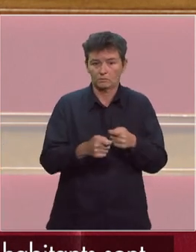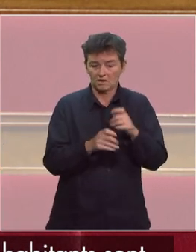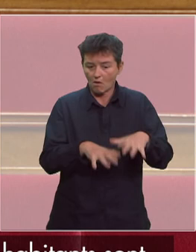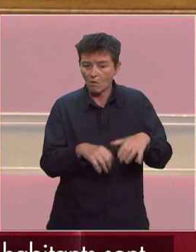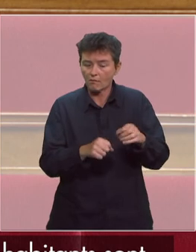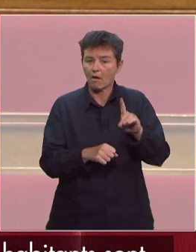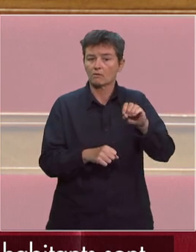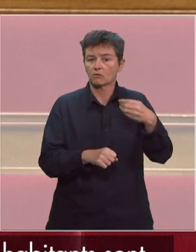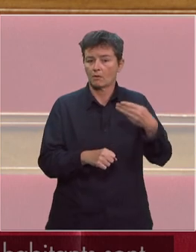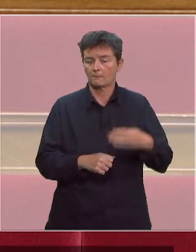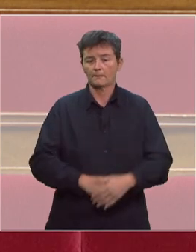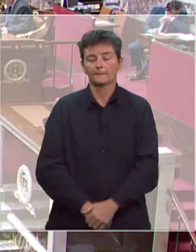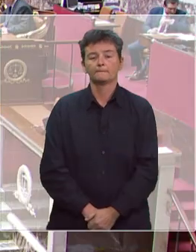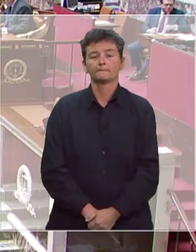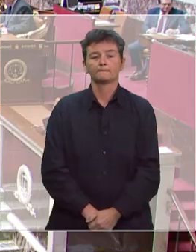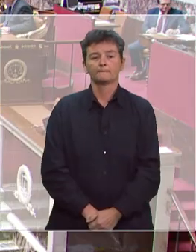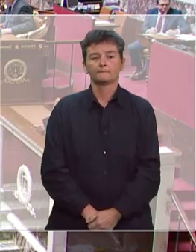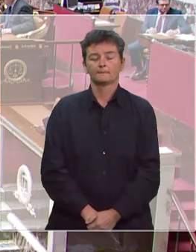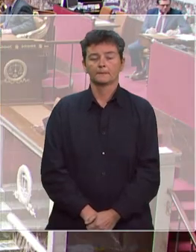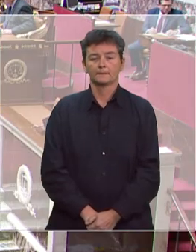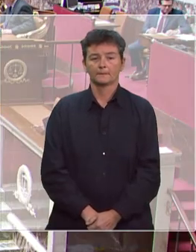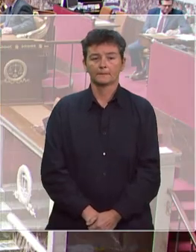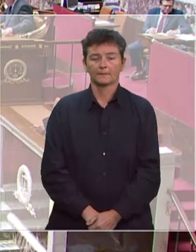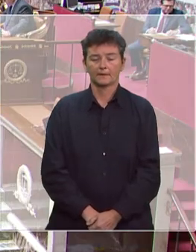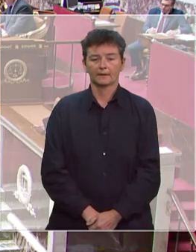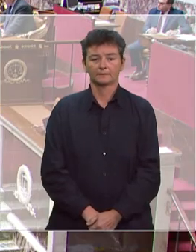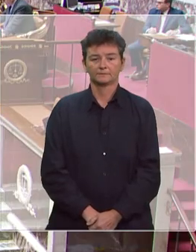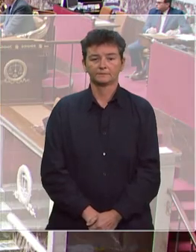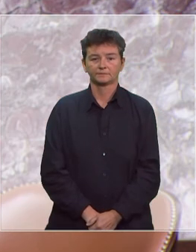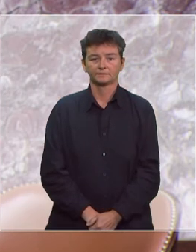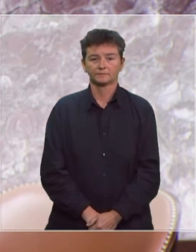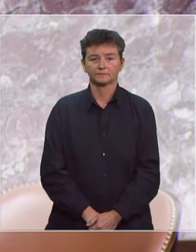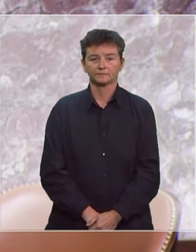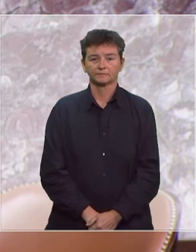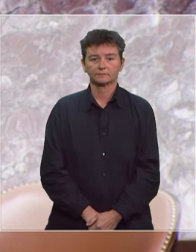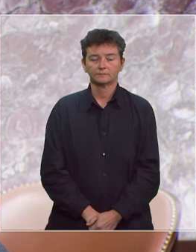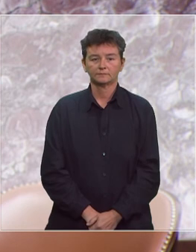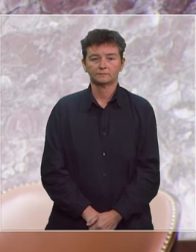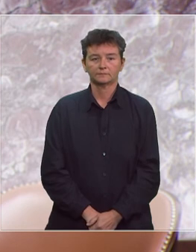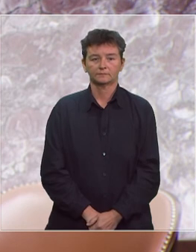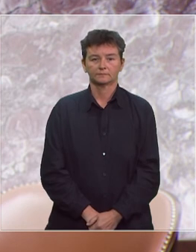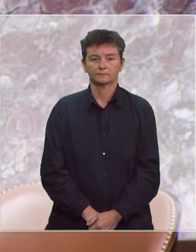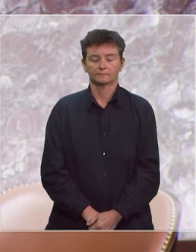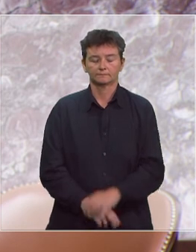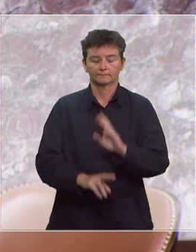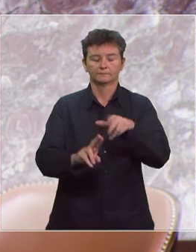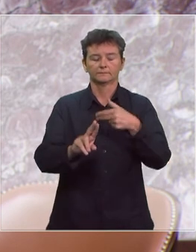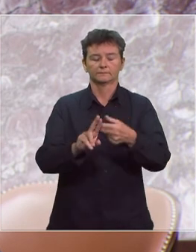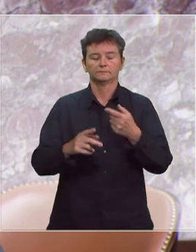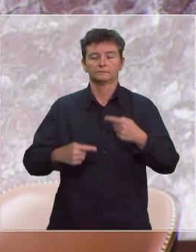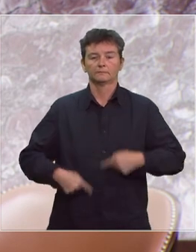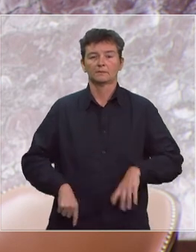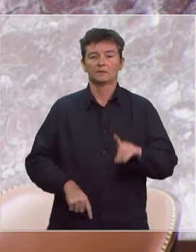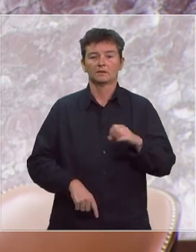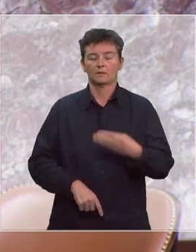emplois de l'Outre-mer ? Merci. Merci, chers collègues. La parole est à madame Annick Gérardin, ministre des